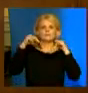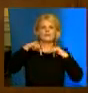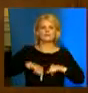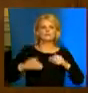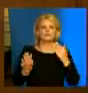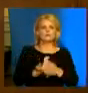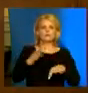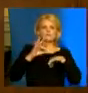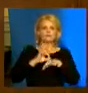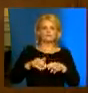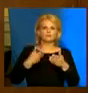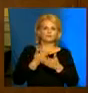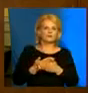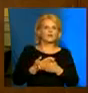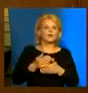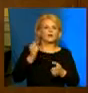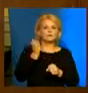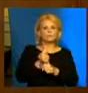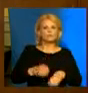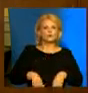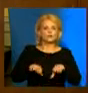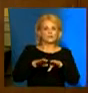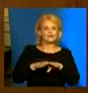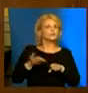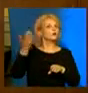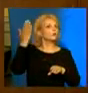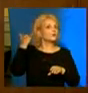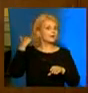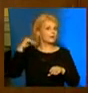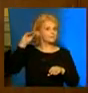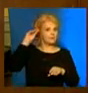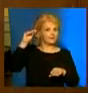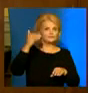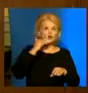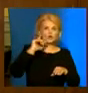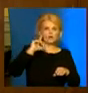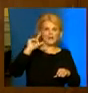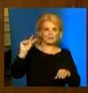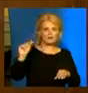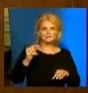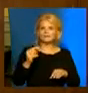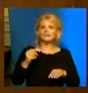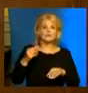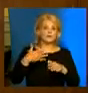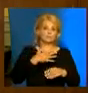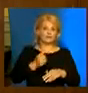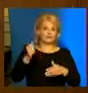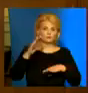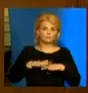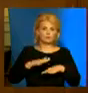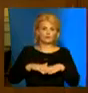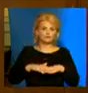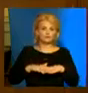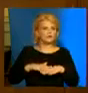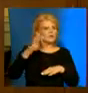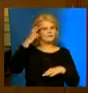kollégák, akik korábban bejelentették, hogy el akarnak menni, ők is itt maradtak. Nem hiszem, hogy azért, mert a munkahelyi hangulat annyira megjavult volna hirtelen egy